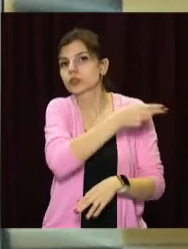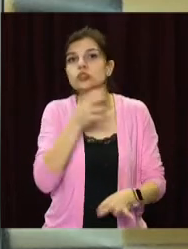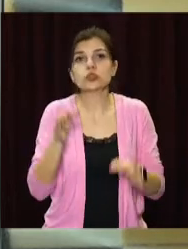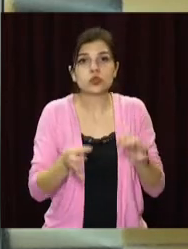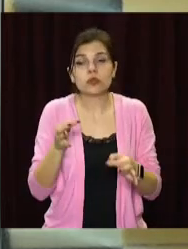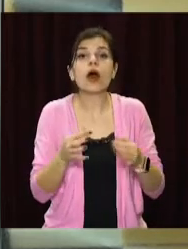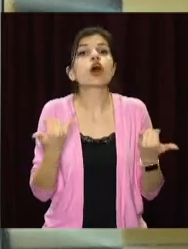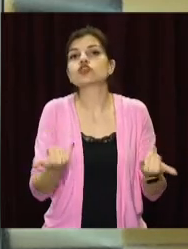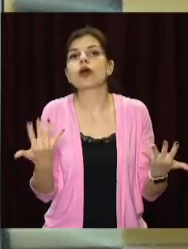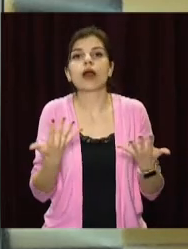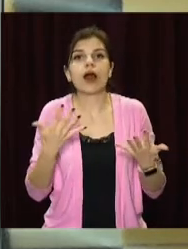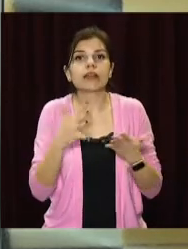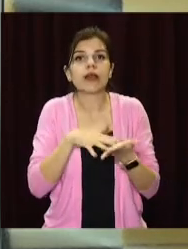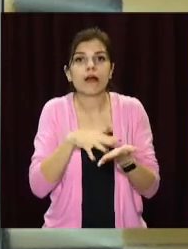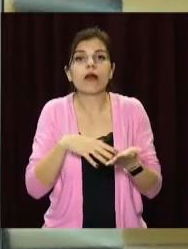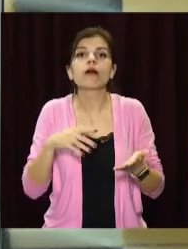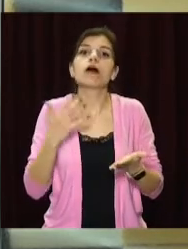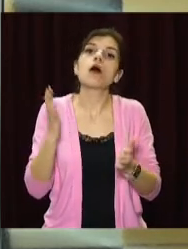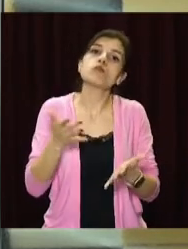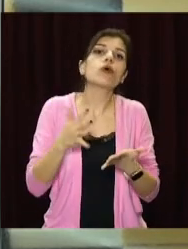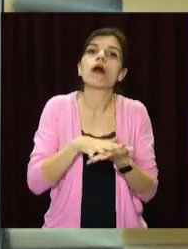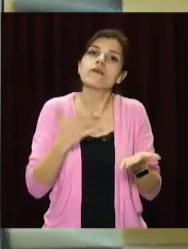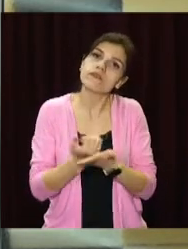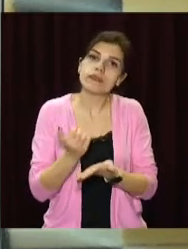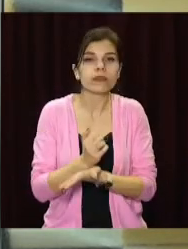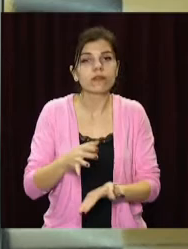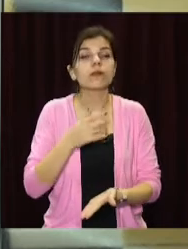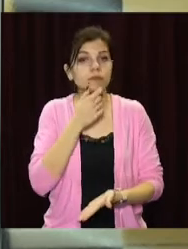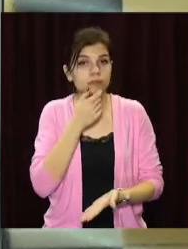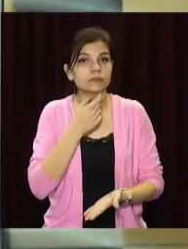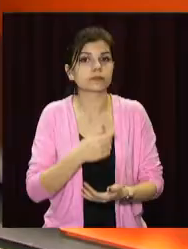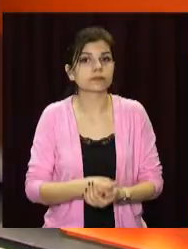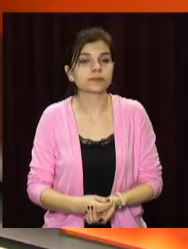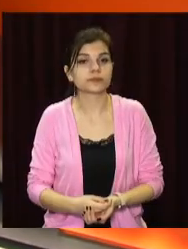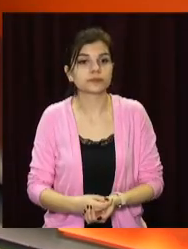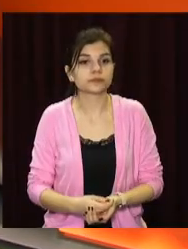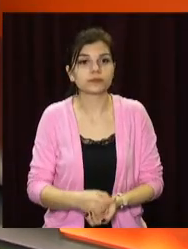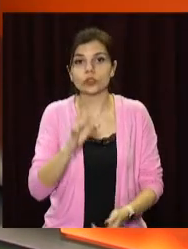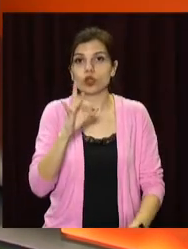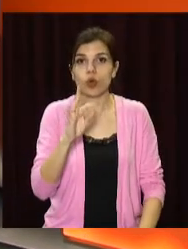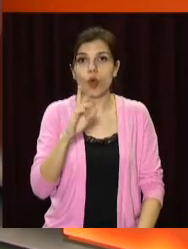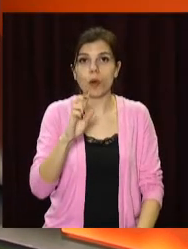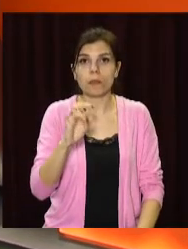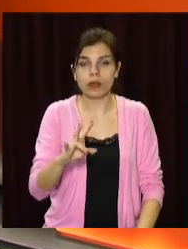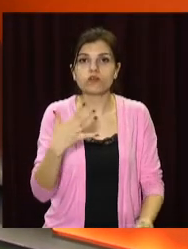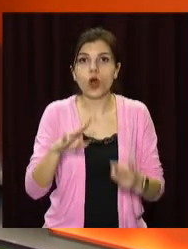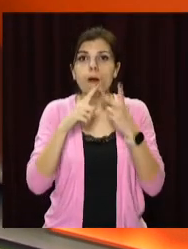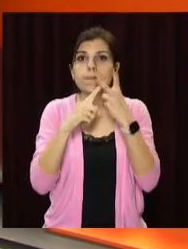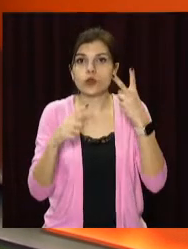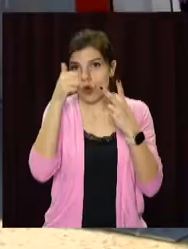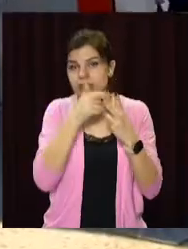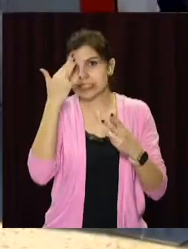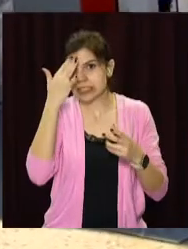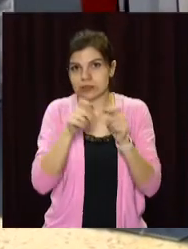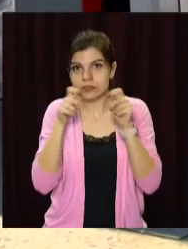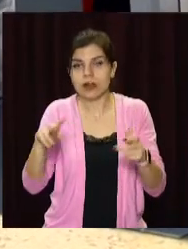стадії справа, які перспективи в неї – дивіться далі в сюжеті. Рокобан півтора роки намагається відкрити